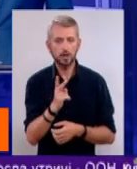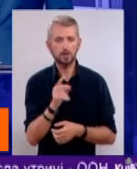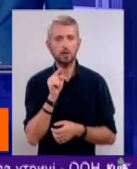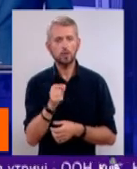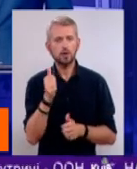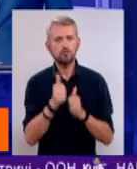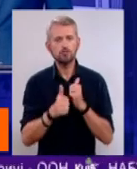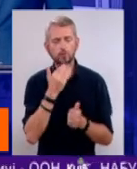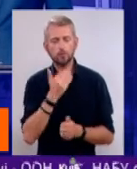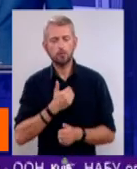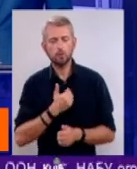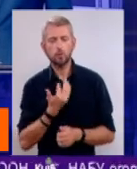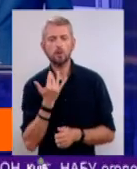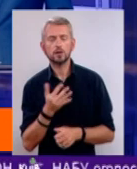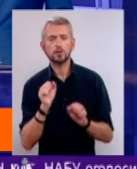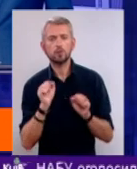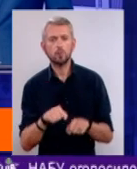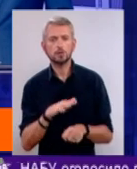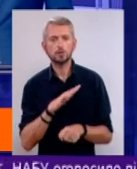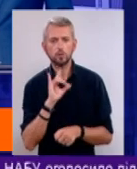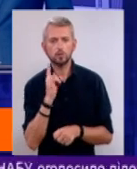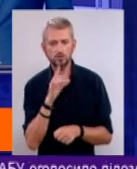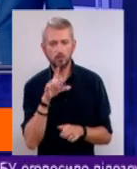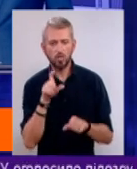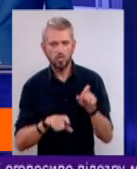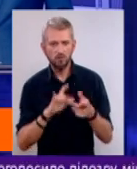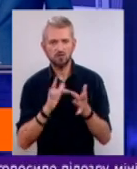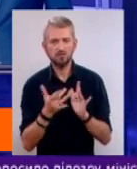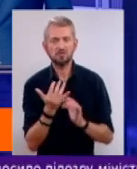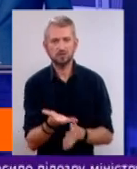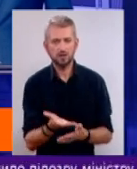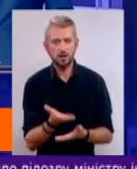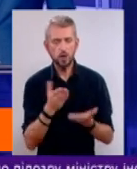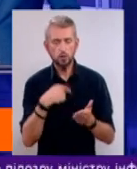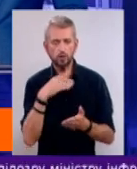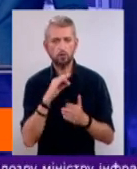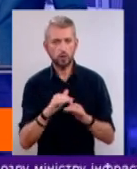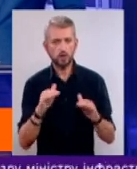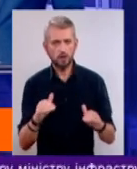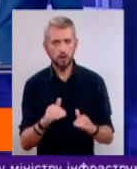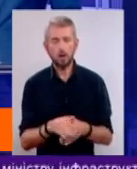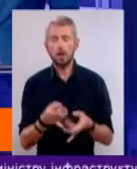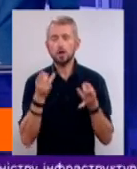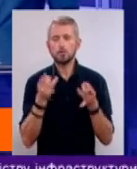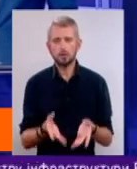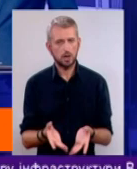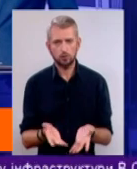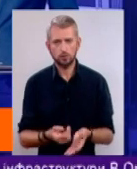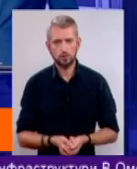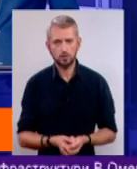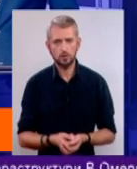часто запитують, скільки ж можна бути дитині в тому ж інтернеті, якщо ми говоримо саме про дітей. Елементарно просто.